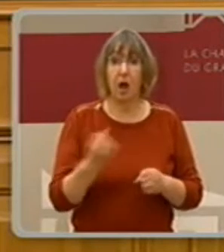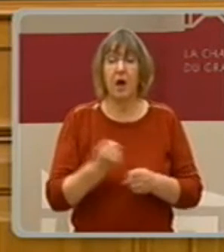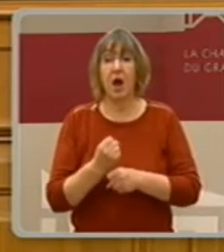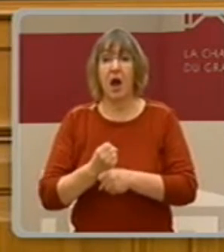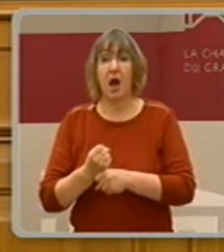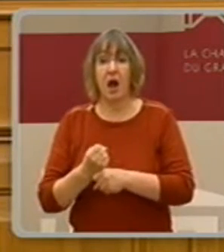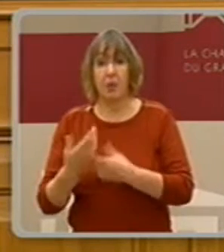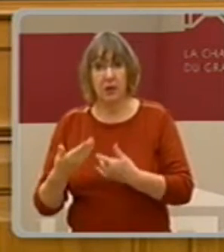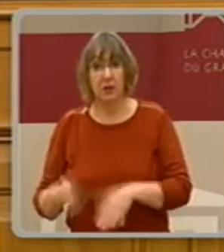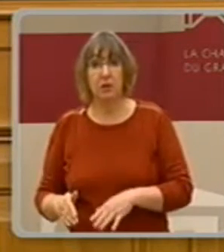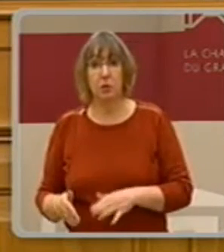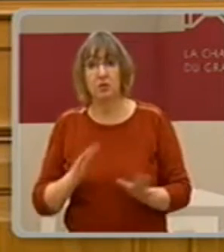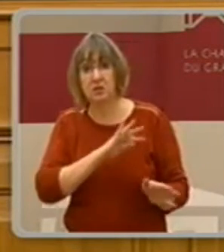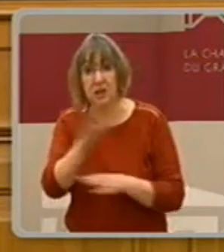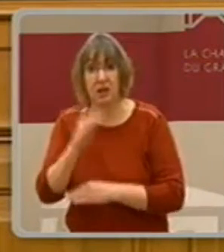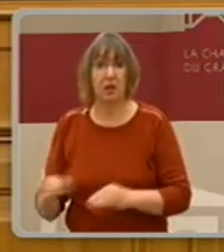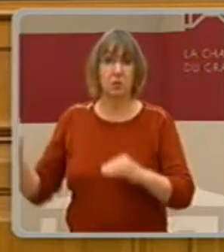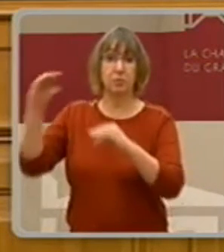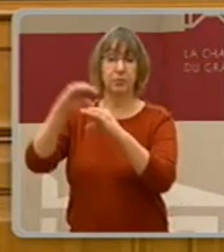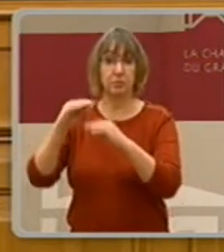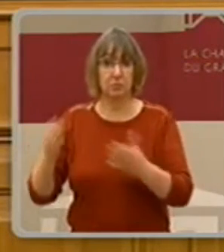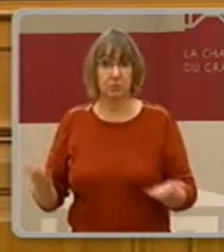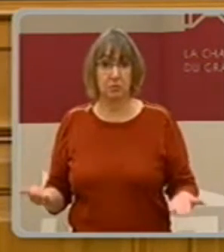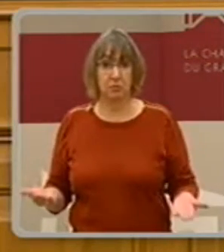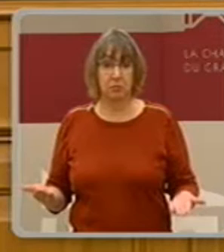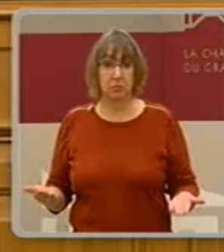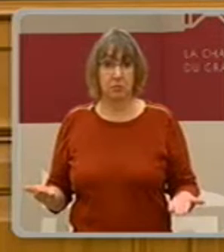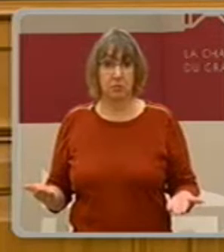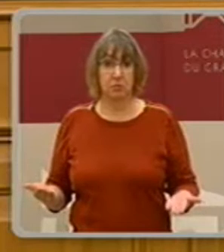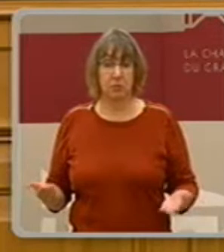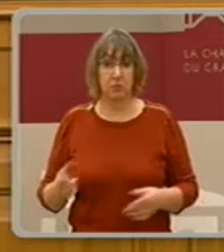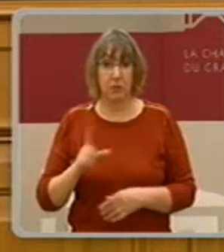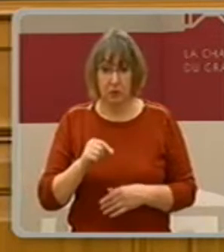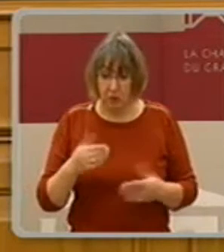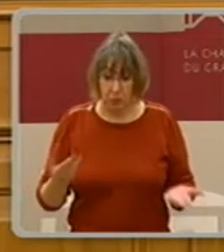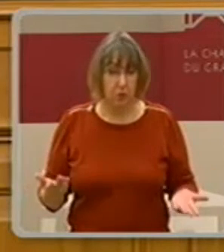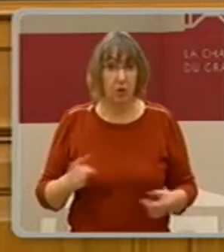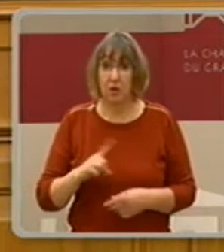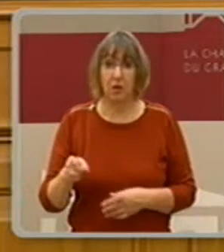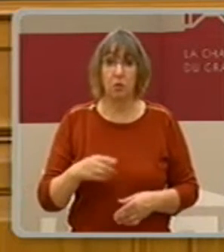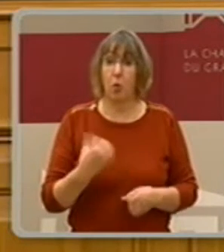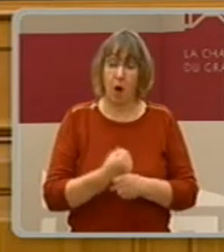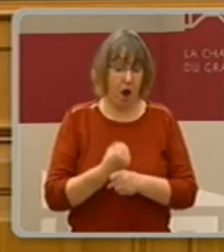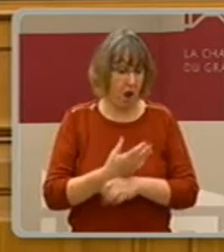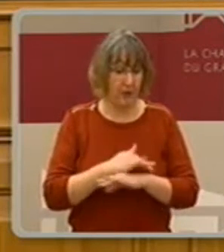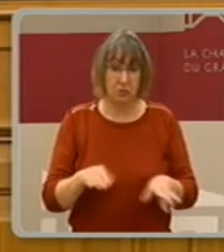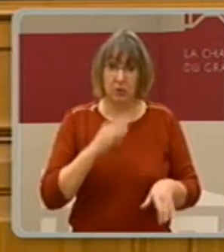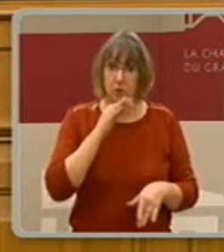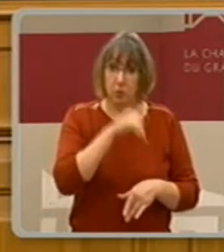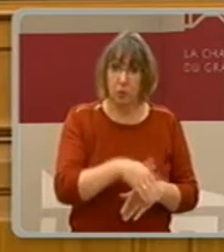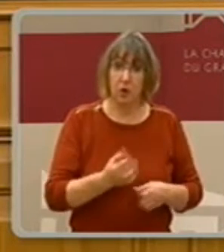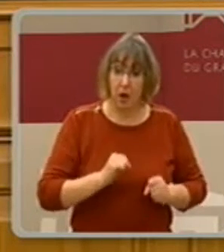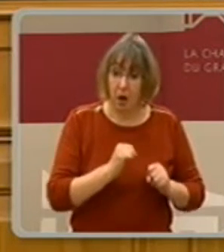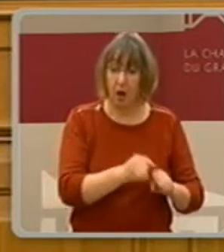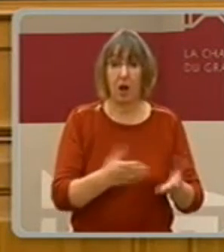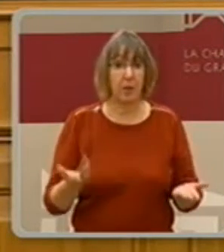bekämpfen können. Mit der Schuhmarsch, die wir hier im Land tun, können wir nicht durch massiven Zauberwärts von Erbisplätzen geschaffen, sondern wir können, wenn